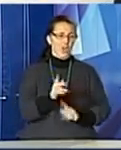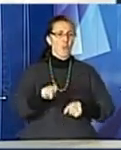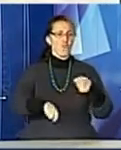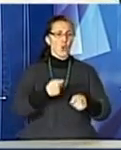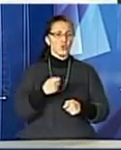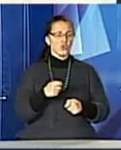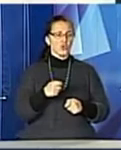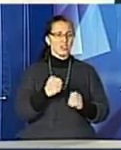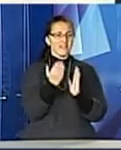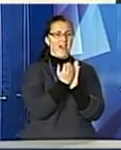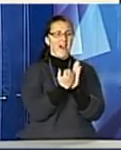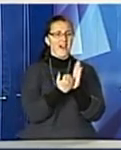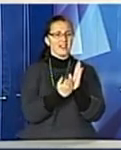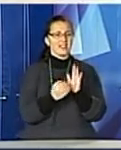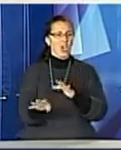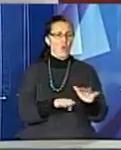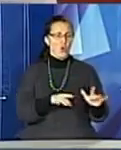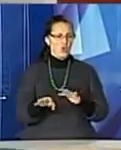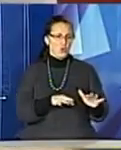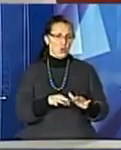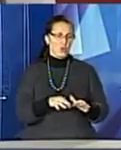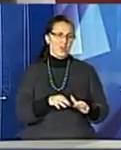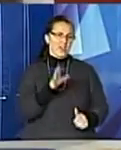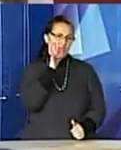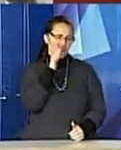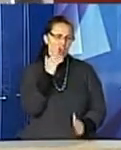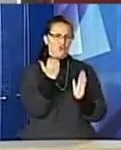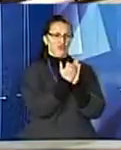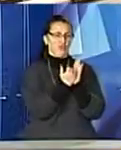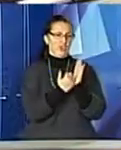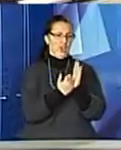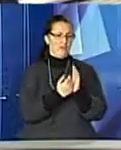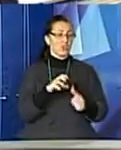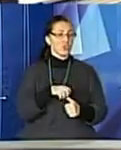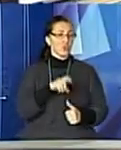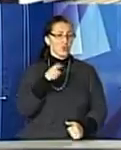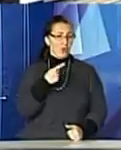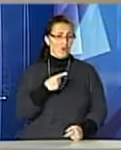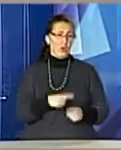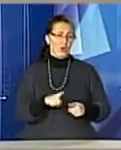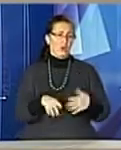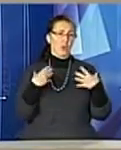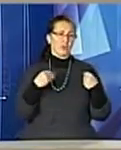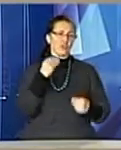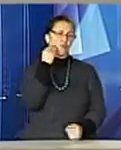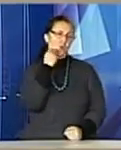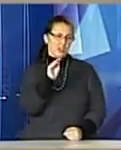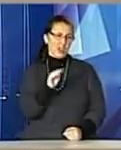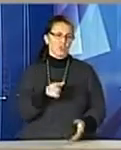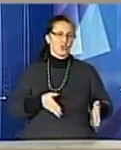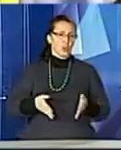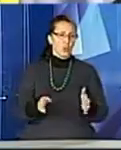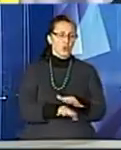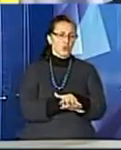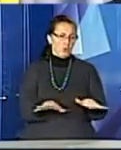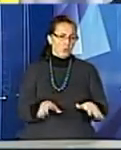руху, графіків руху, тобто невчасна подача автобусів. Чиновники розповідають, найближчим часом на Львівщині покращуватимуть дорожню інфраструктуру.